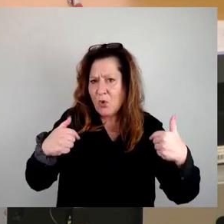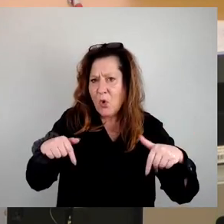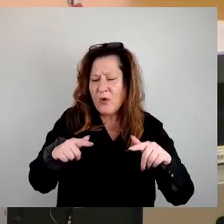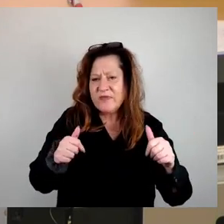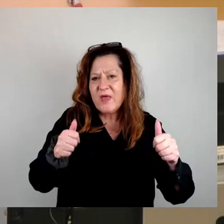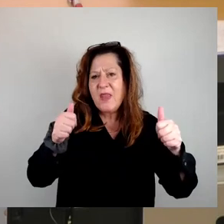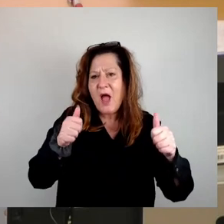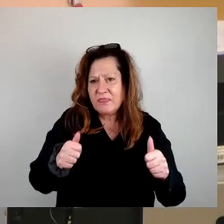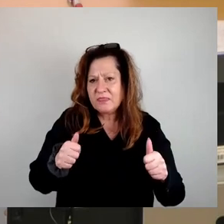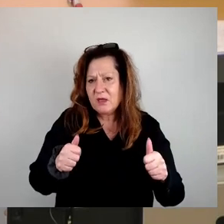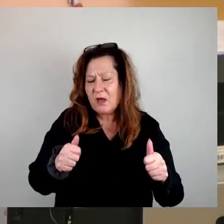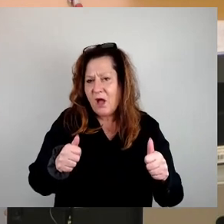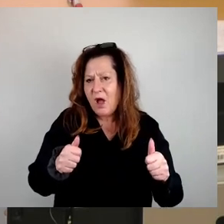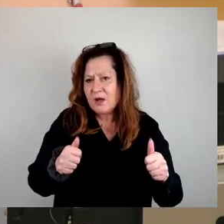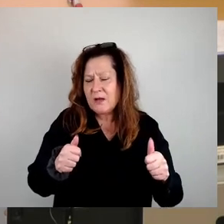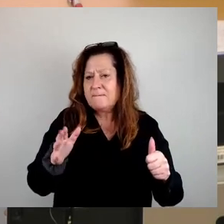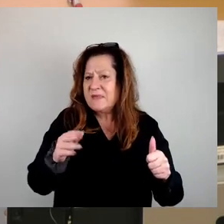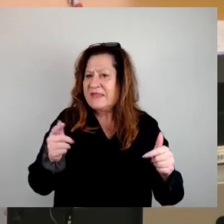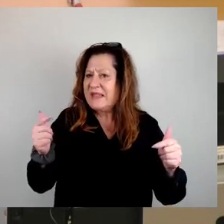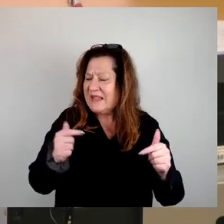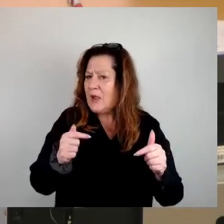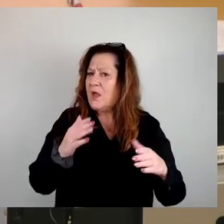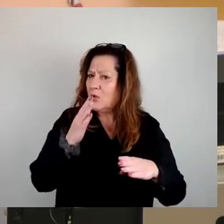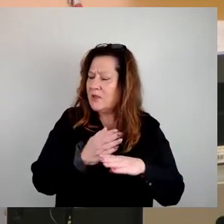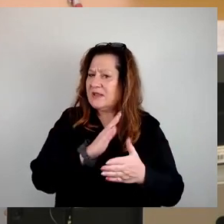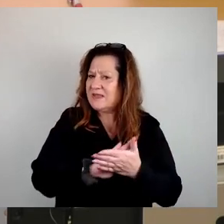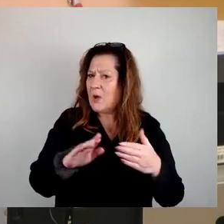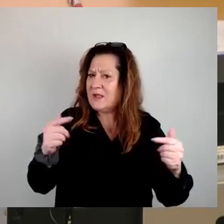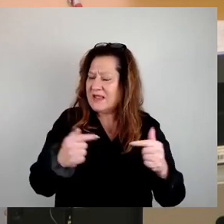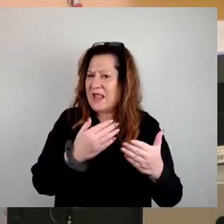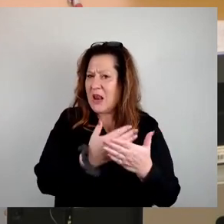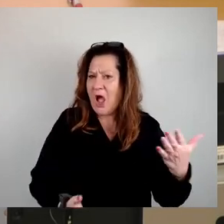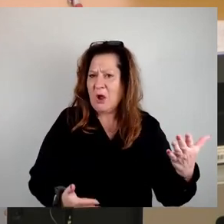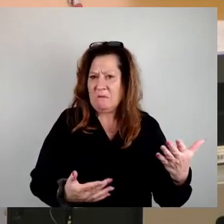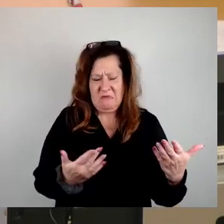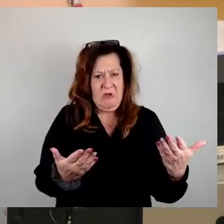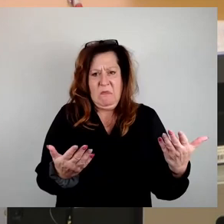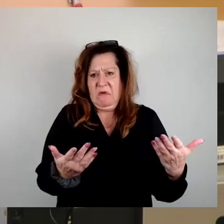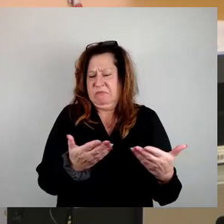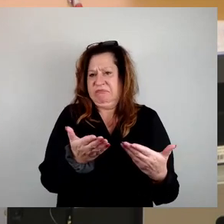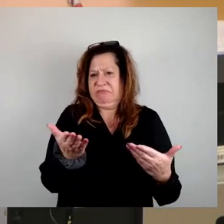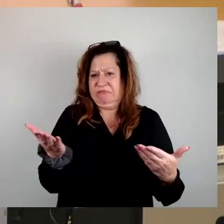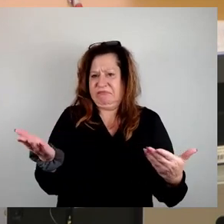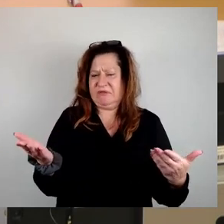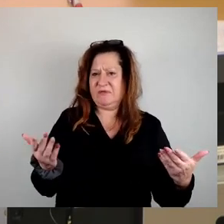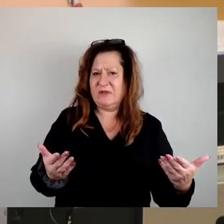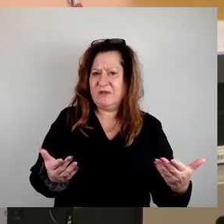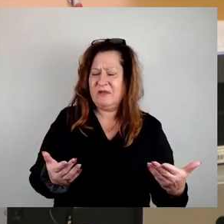Gegenargumenten eingegangen wird. Aber scheinbar kam da nicht allzu viel. Denn wenn der eine davon redet,